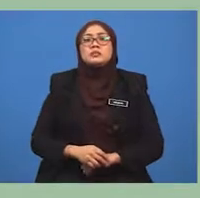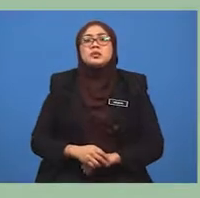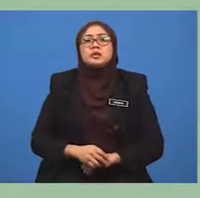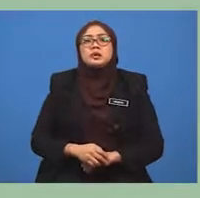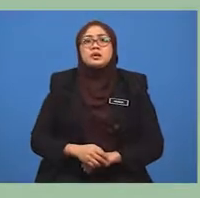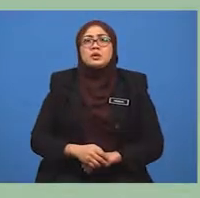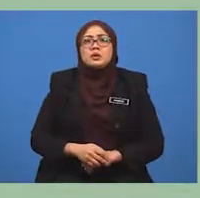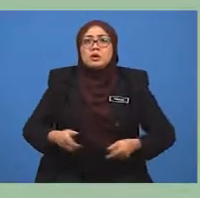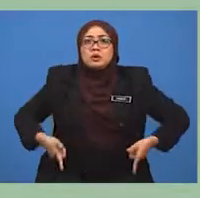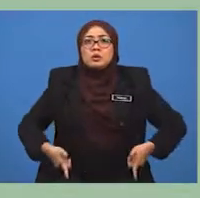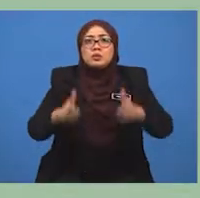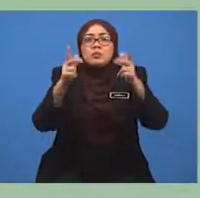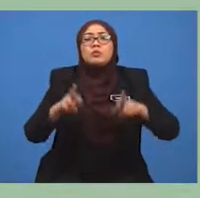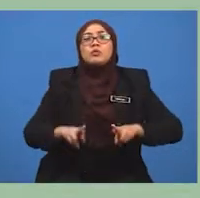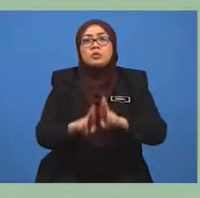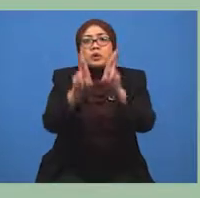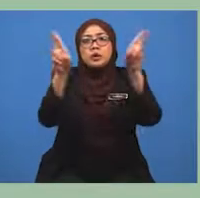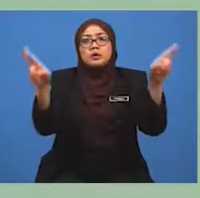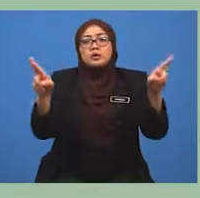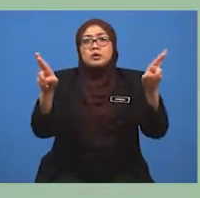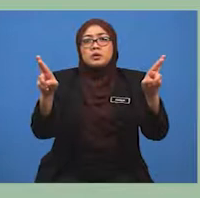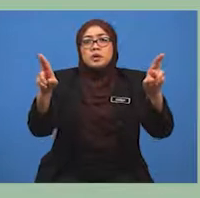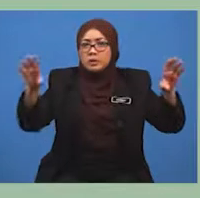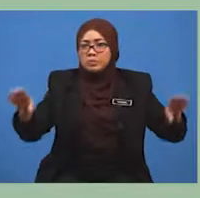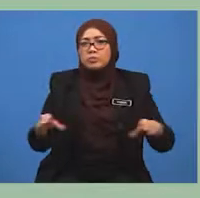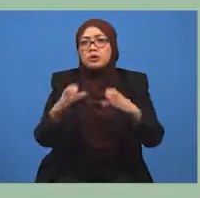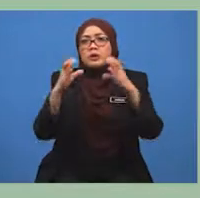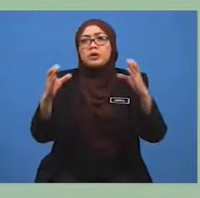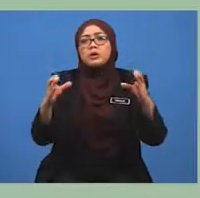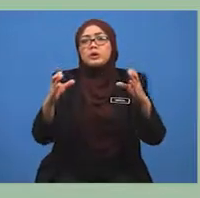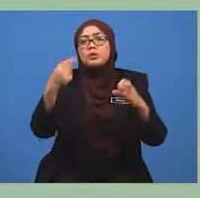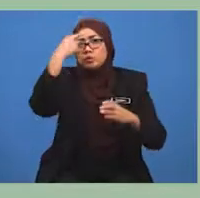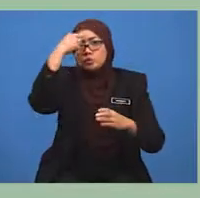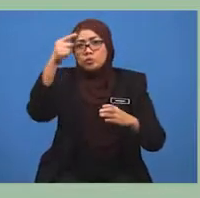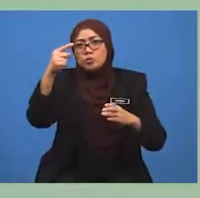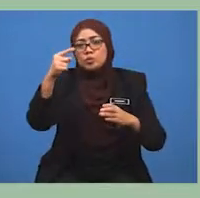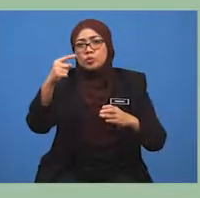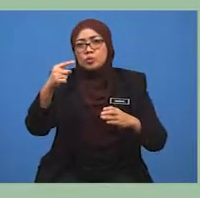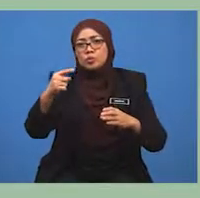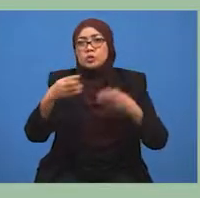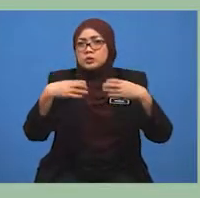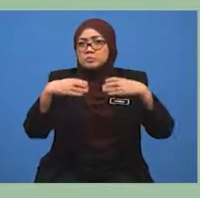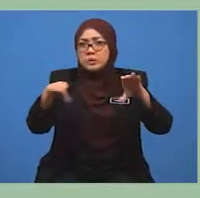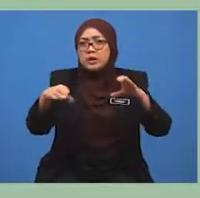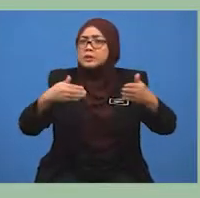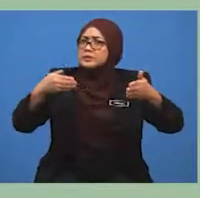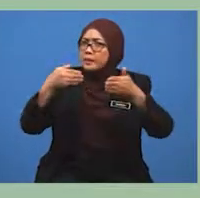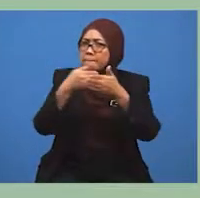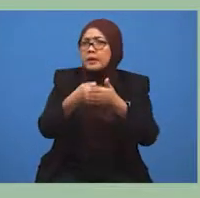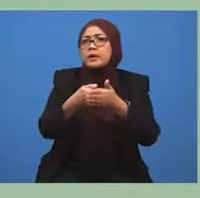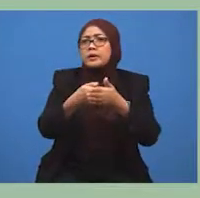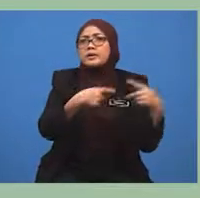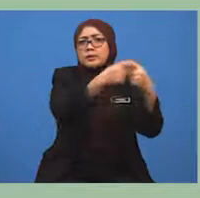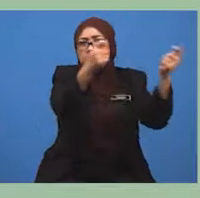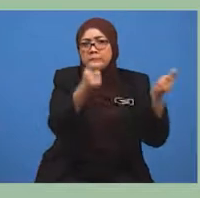pula dibina untuk mempercepat dan memudahkan perjalanan dari satu lokasi ke